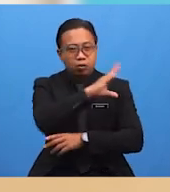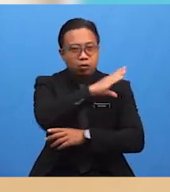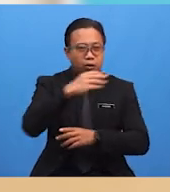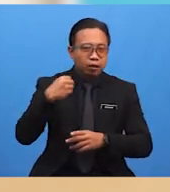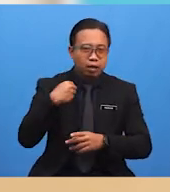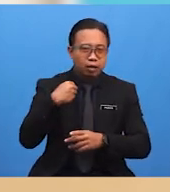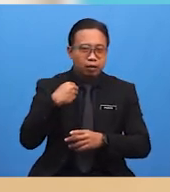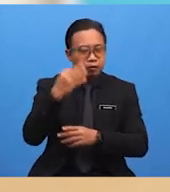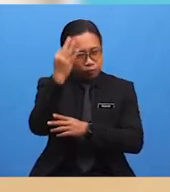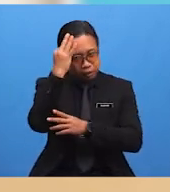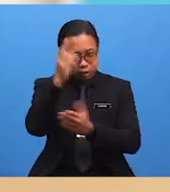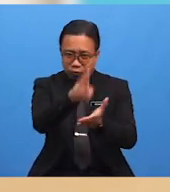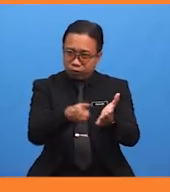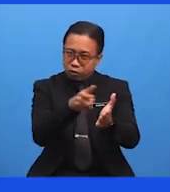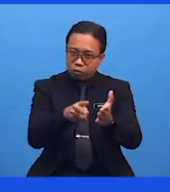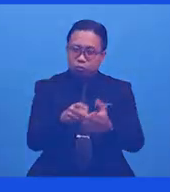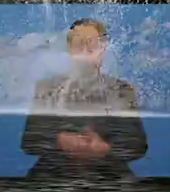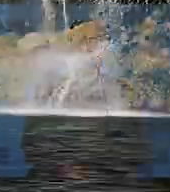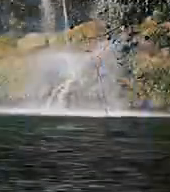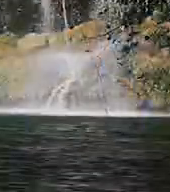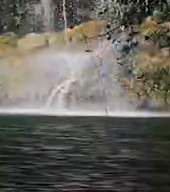menghayati video berikut